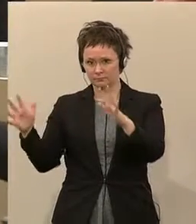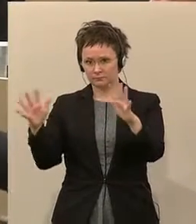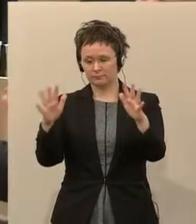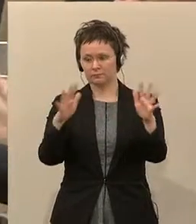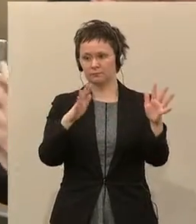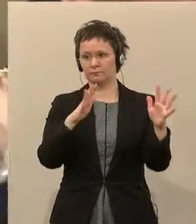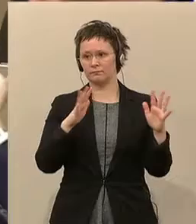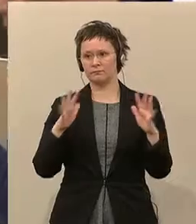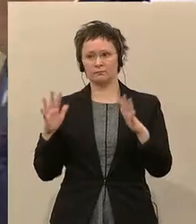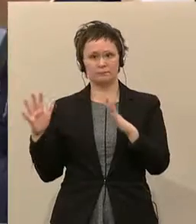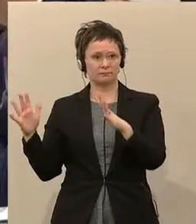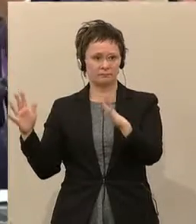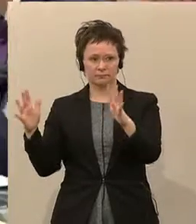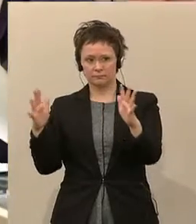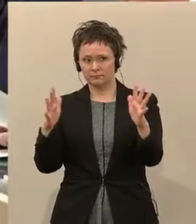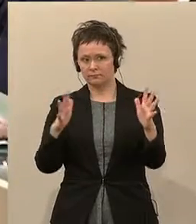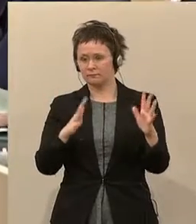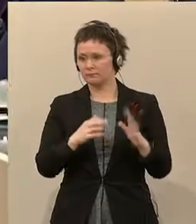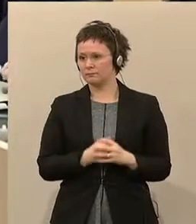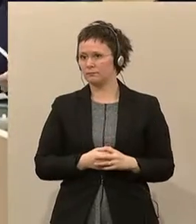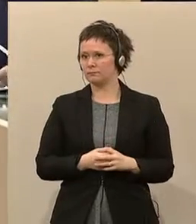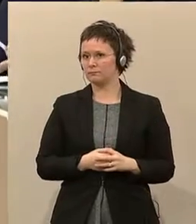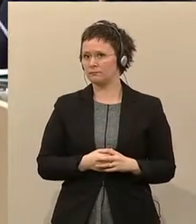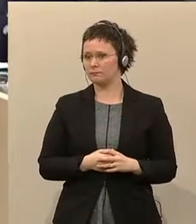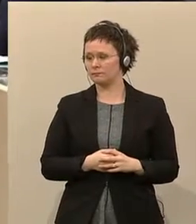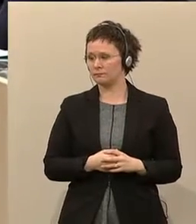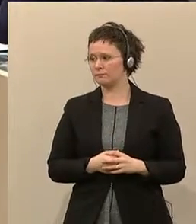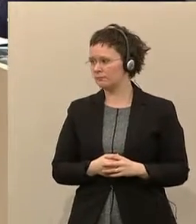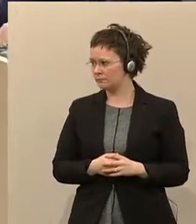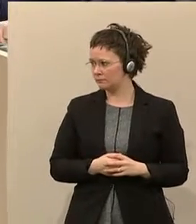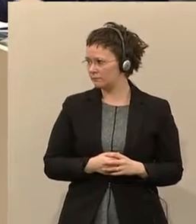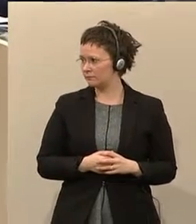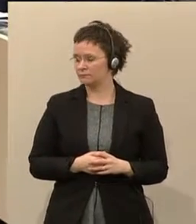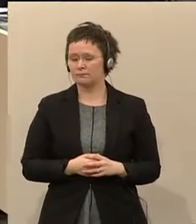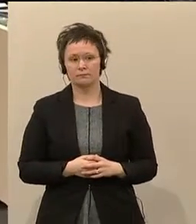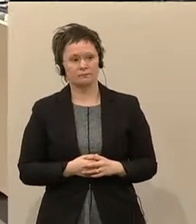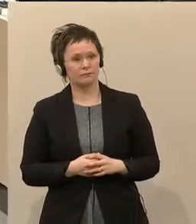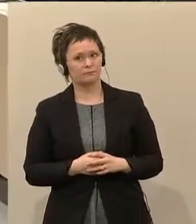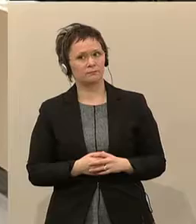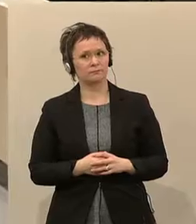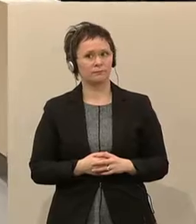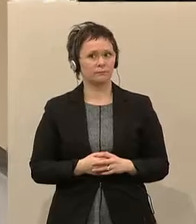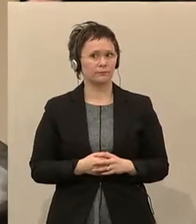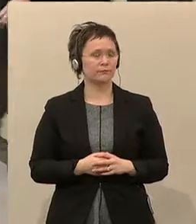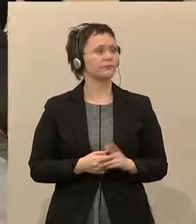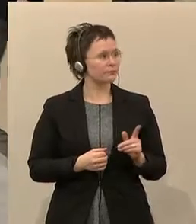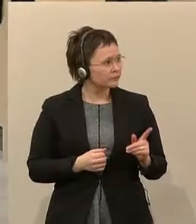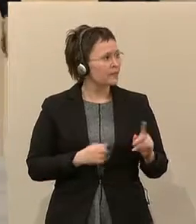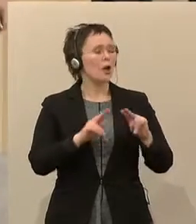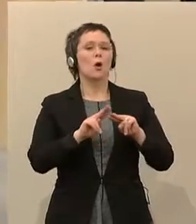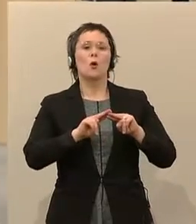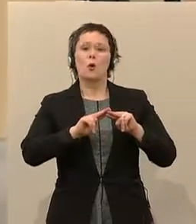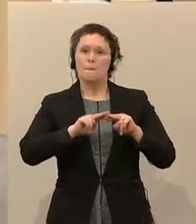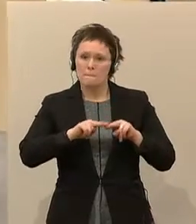Ein Zwischenruf zur Geschäftsordnung vom freiheitlichen Klubobmann Walter Rosenkranz. Jetzt die Wortmeldung des Innenministers.